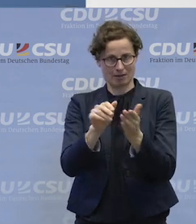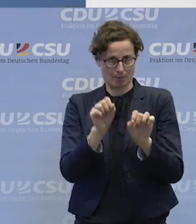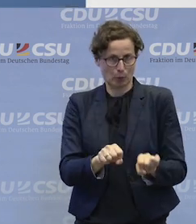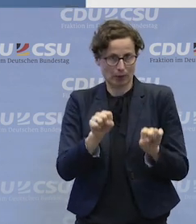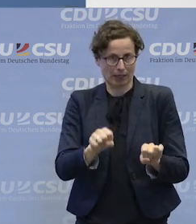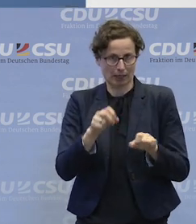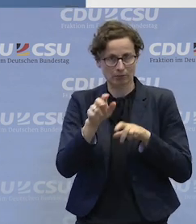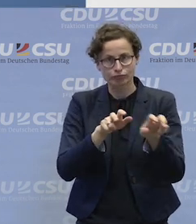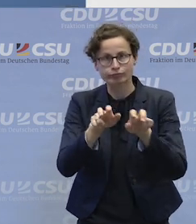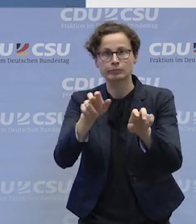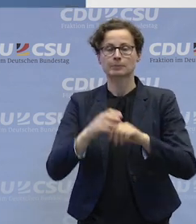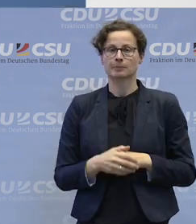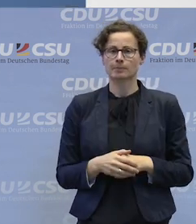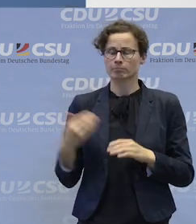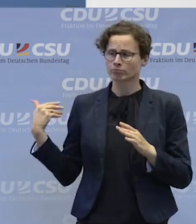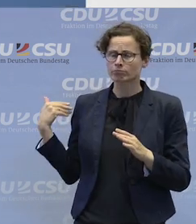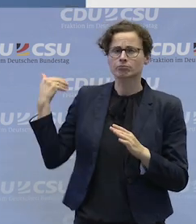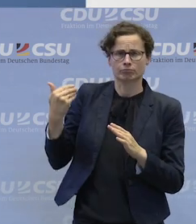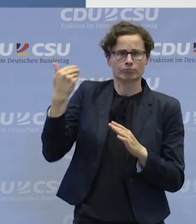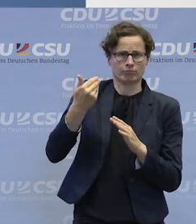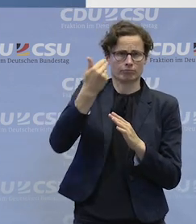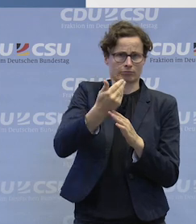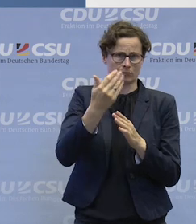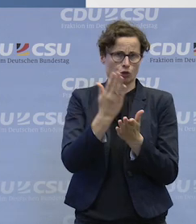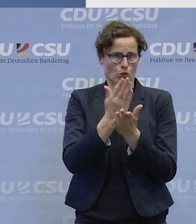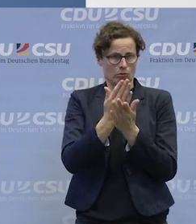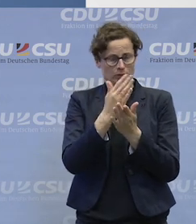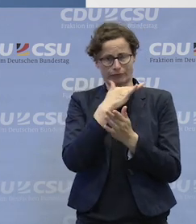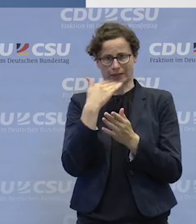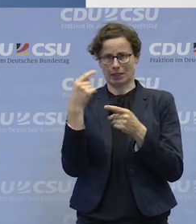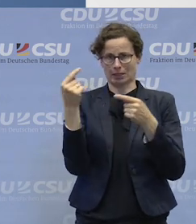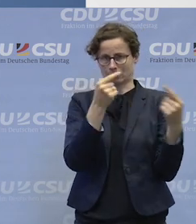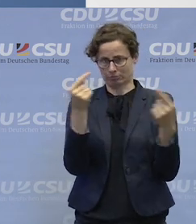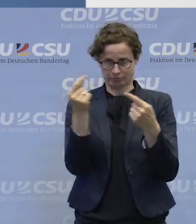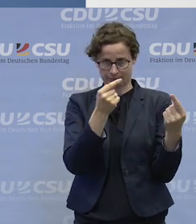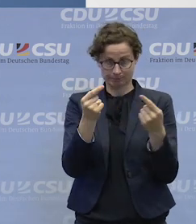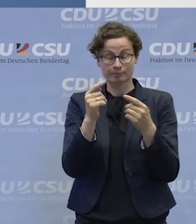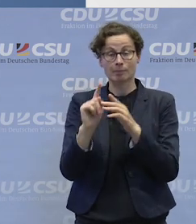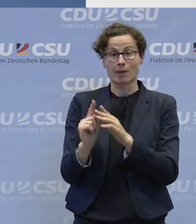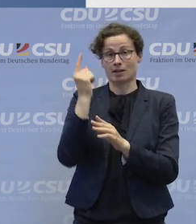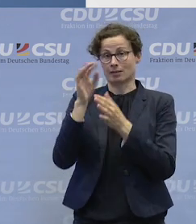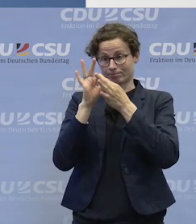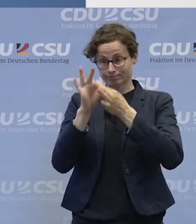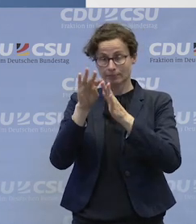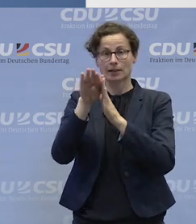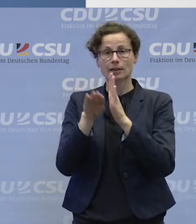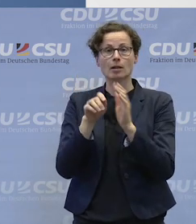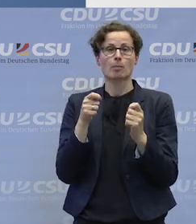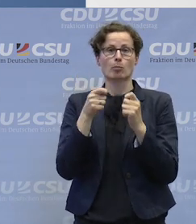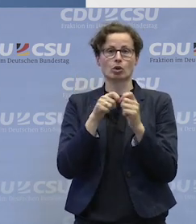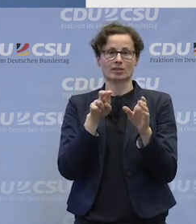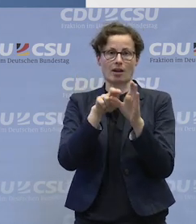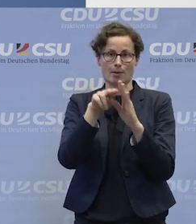in den letzten Jahren sehr intensiv diskutiert, das Bundesteilhabegesetz. Und da ging es darum, wie kann die Beratung